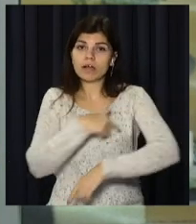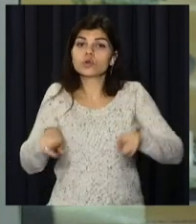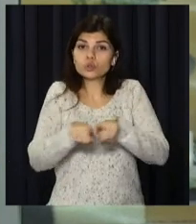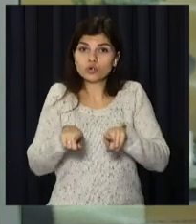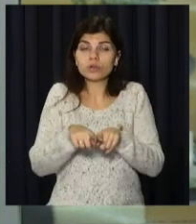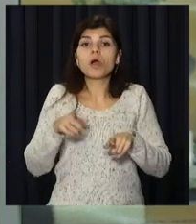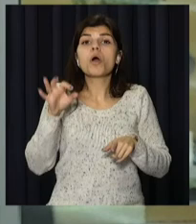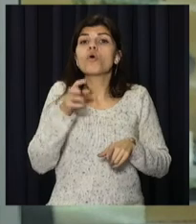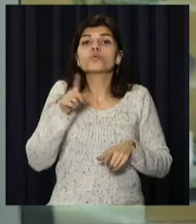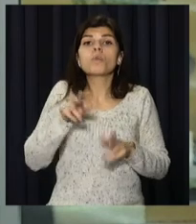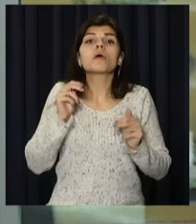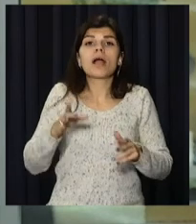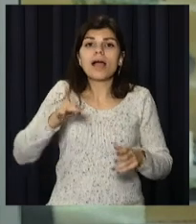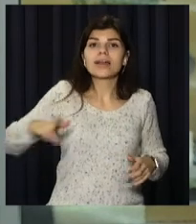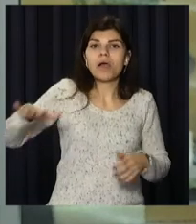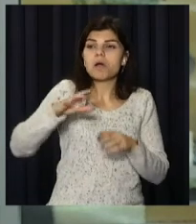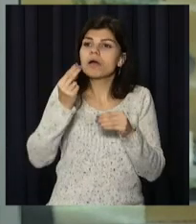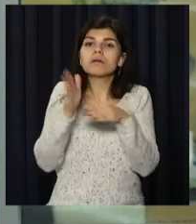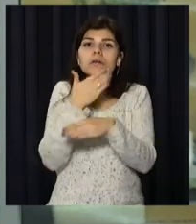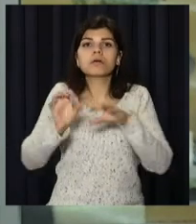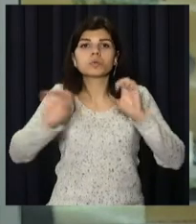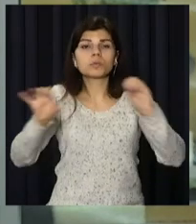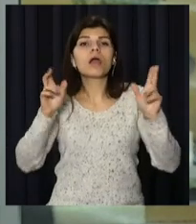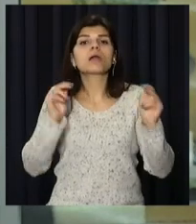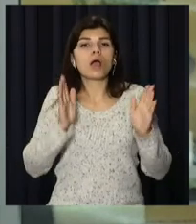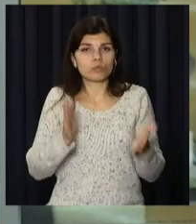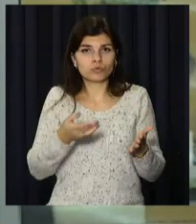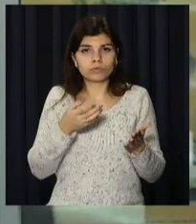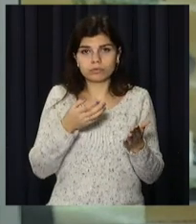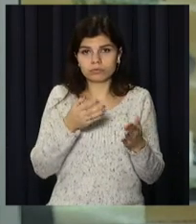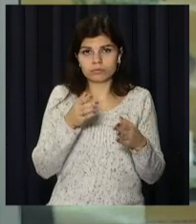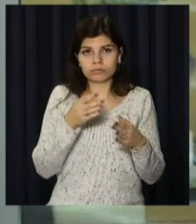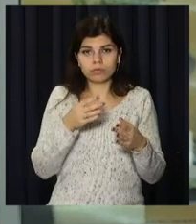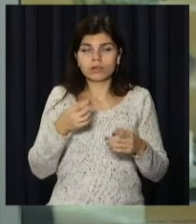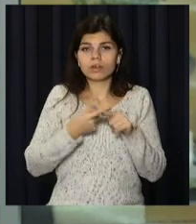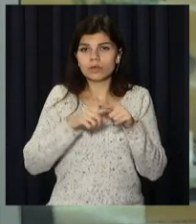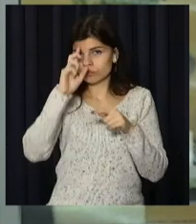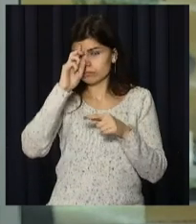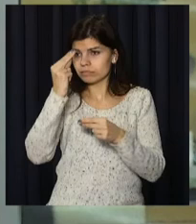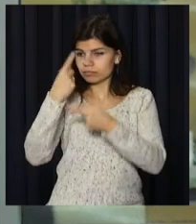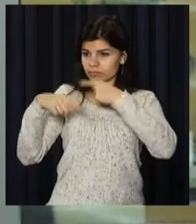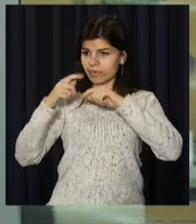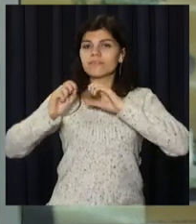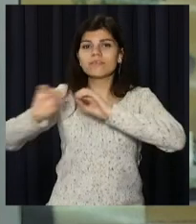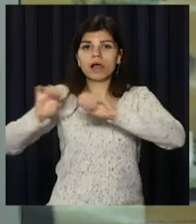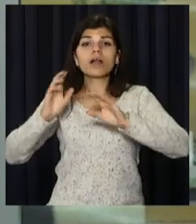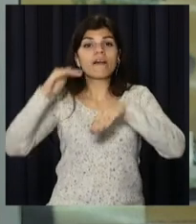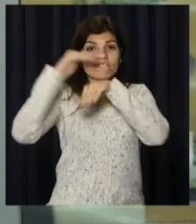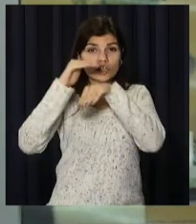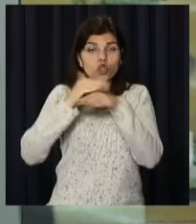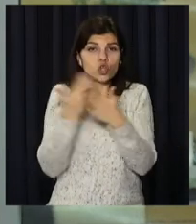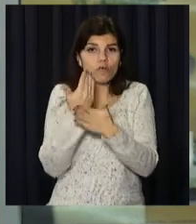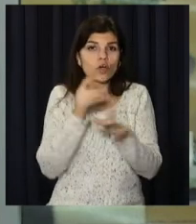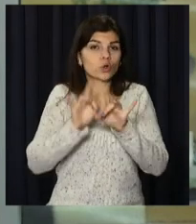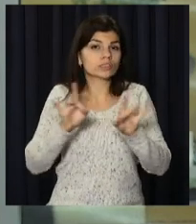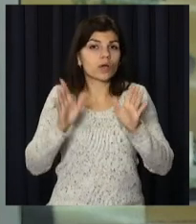Більше про те, як формували регіональний кошторис та як витрачатимуть власні надходження і субвенції з держбюджету – дивіться у вечірньому випуску